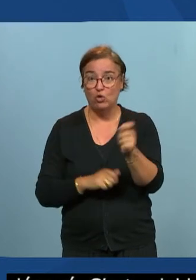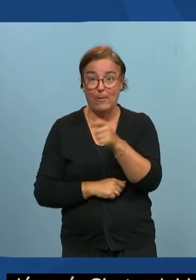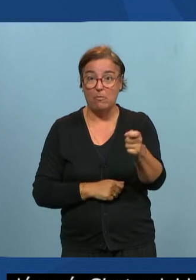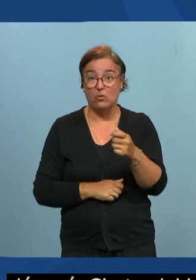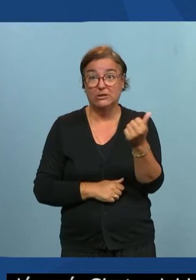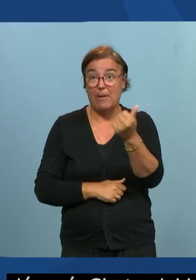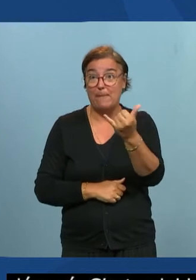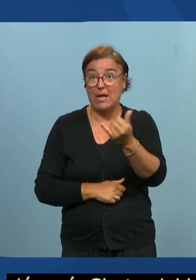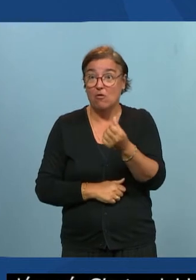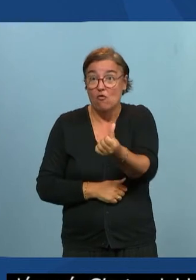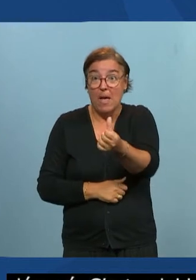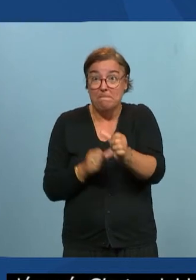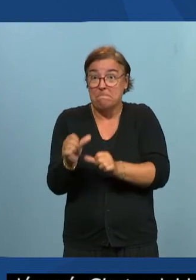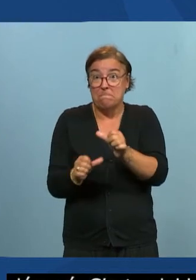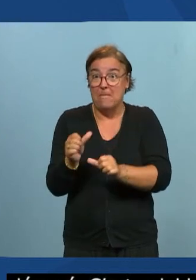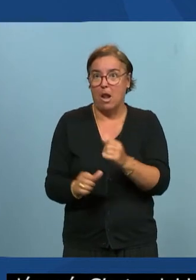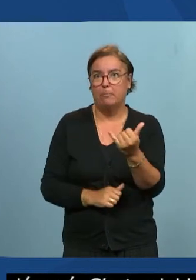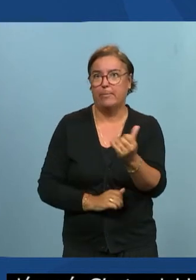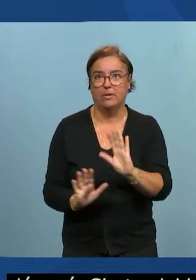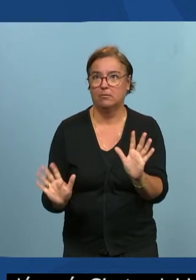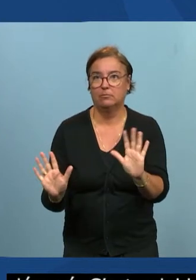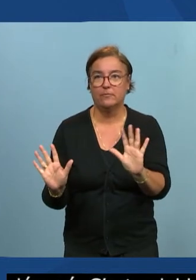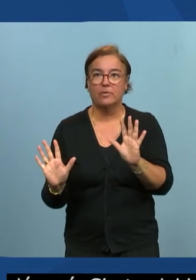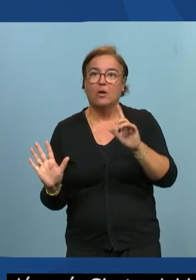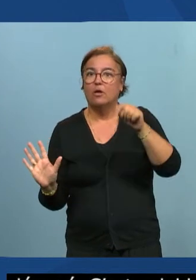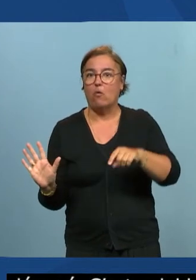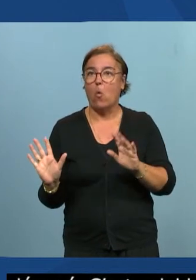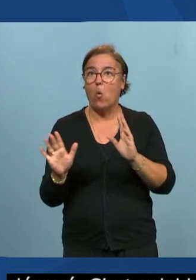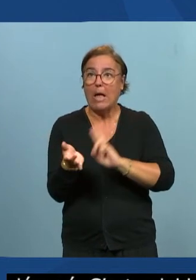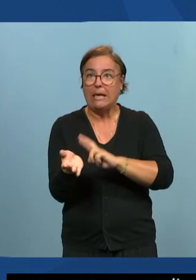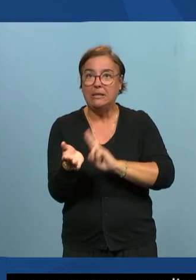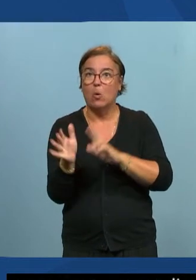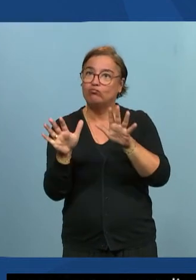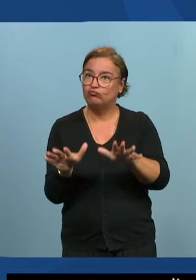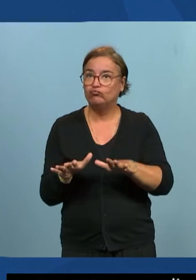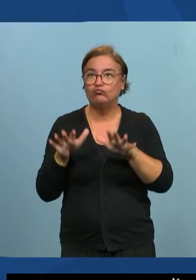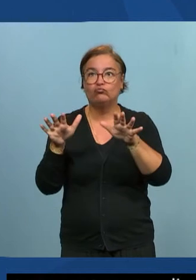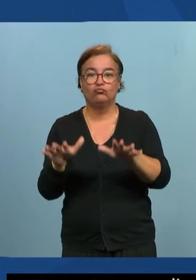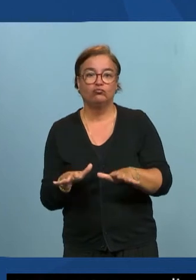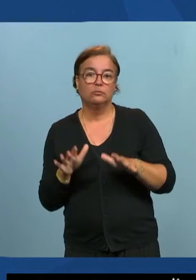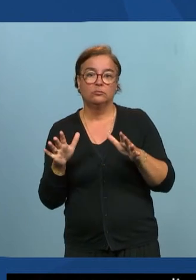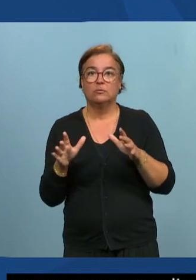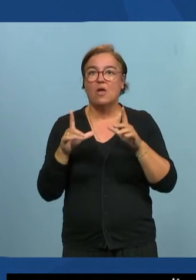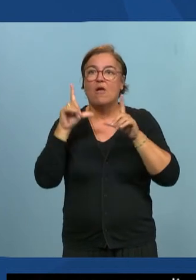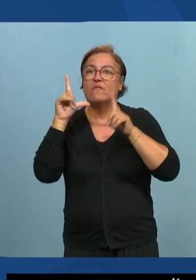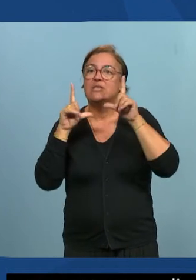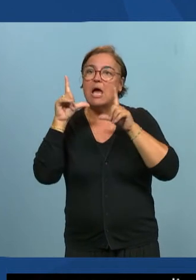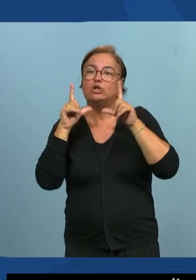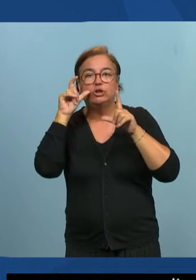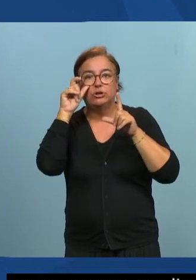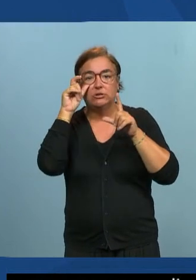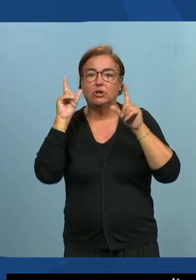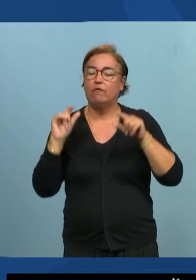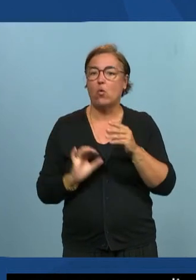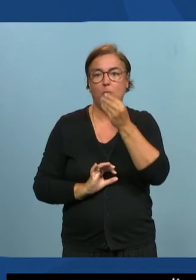donc parlez normalement assurez-vous bien que votre visage est bien dégagé c'est vrai on peut avoir parfois